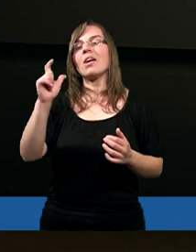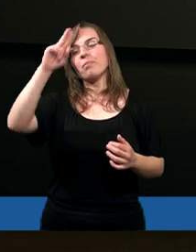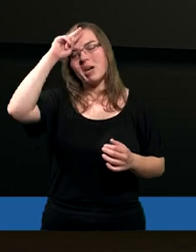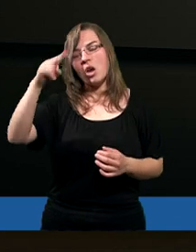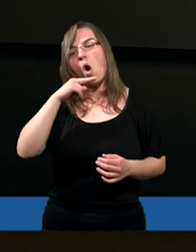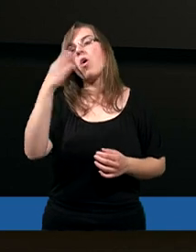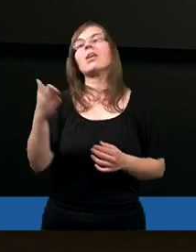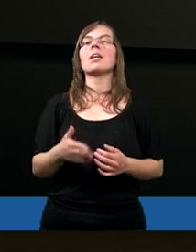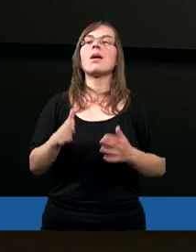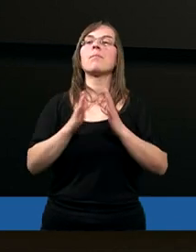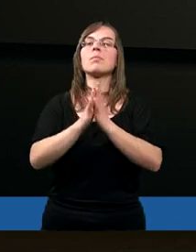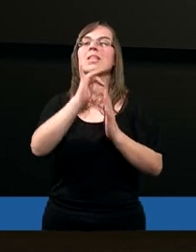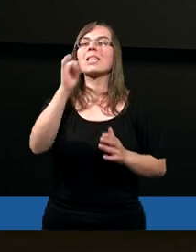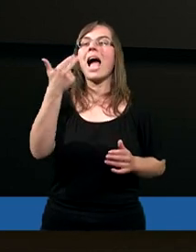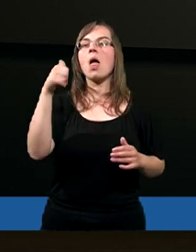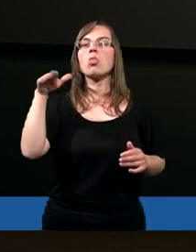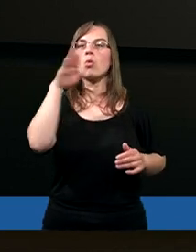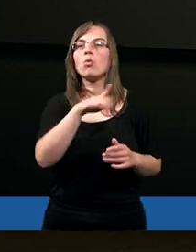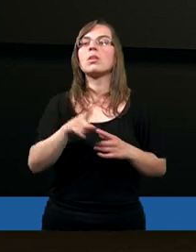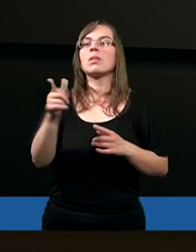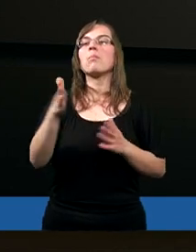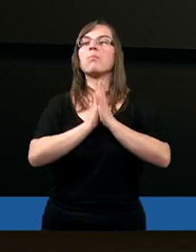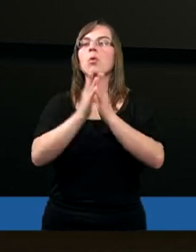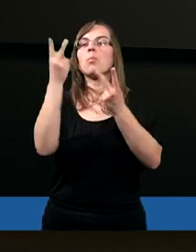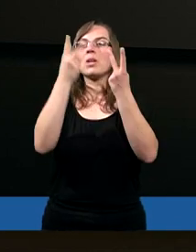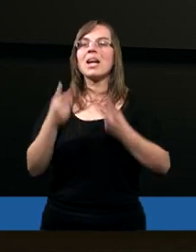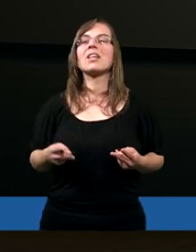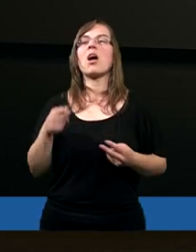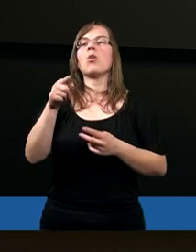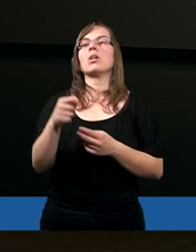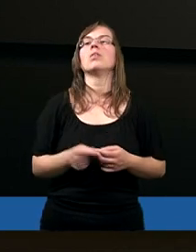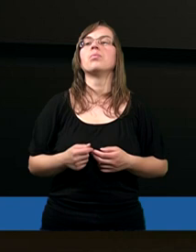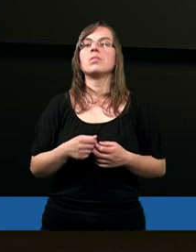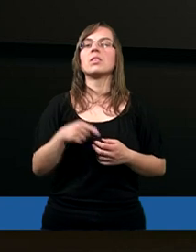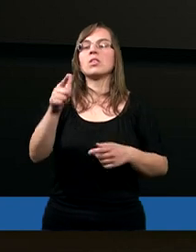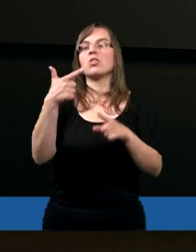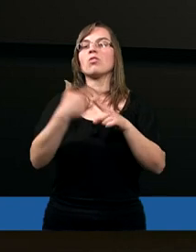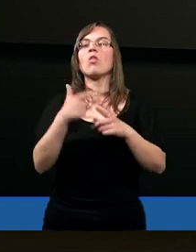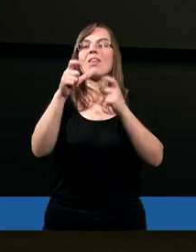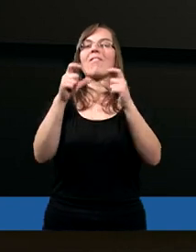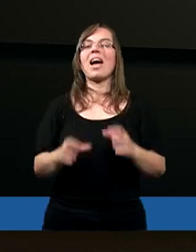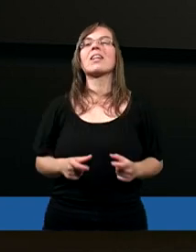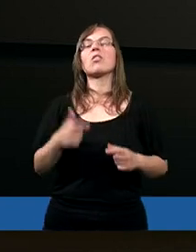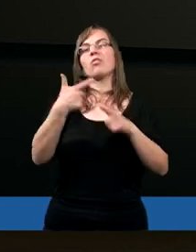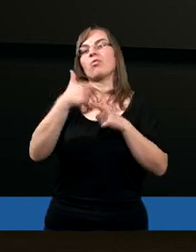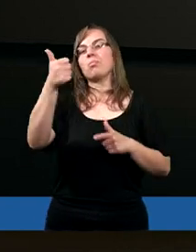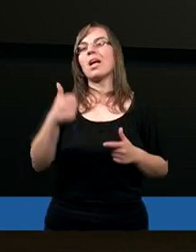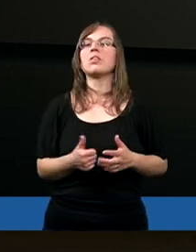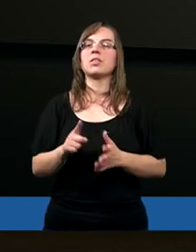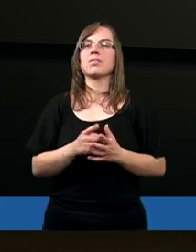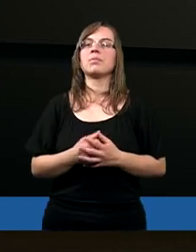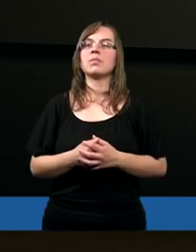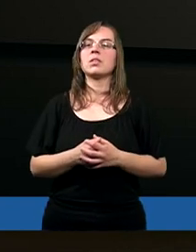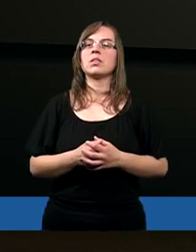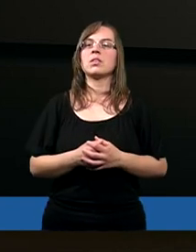Ojca. Teraz, Janusz, mogę Ci poprosić, żebyś przeczytał ten werset, który już czytałeś, dwudziesty werset i może też dwudziesty pierwszy,